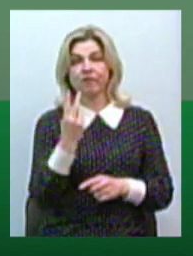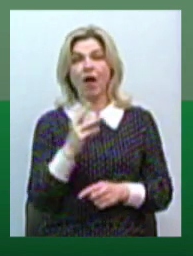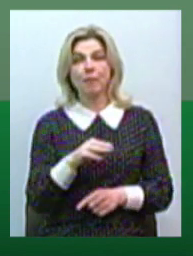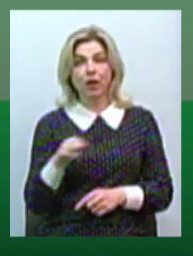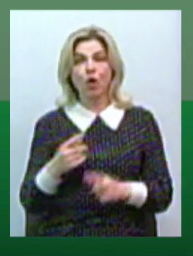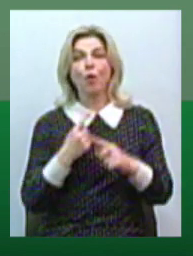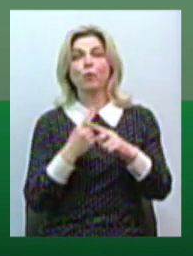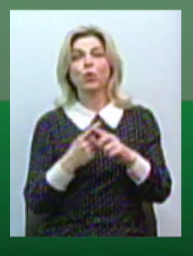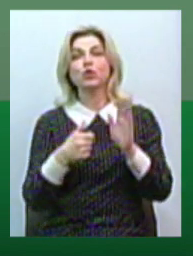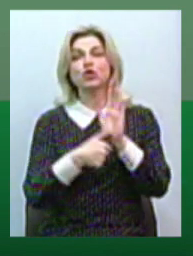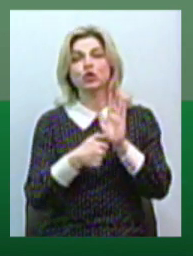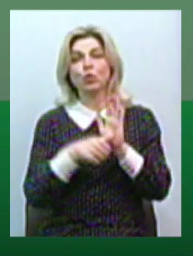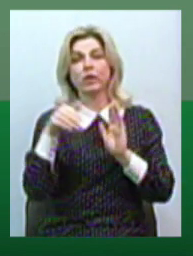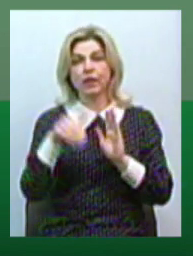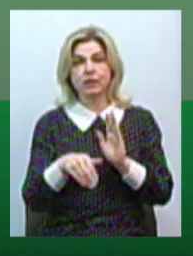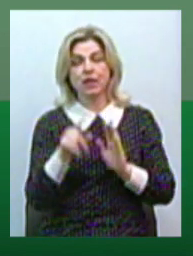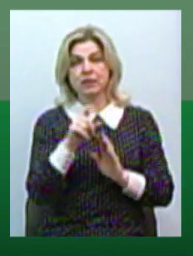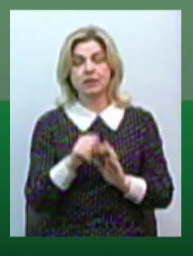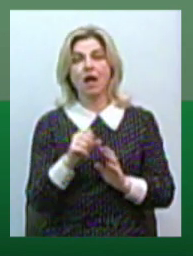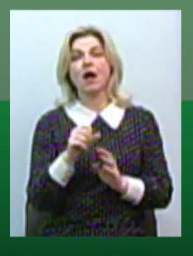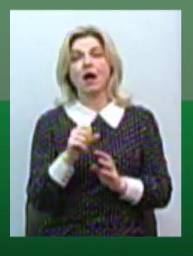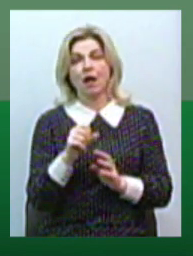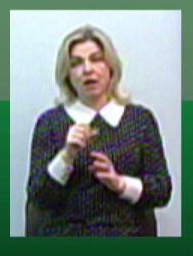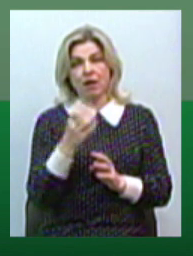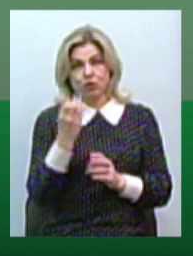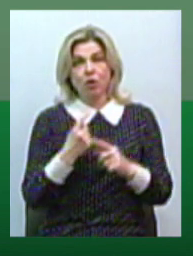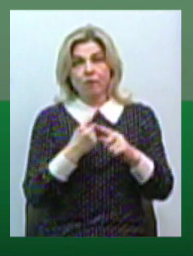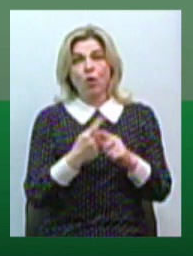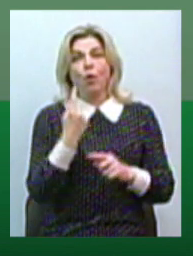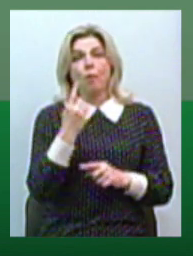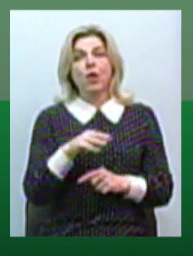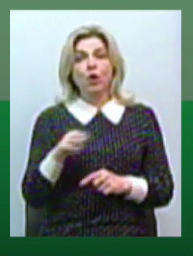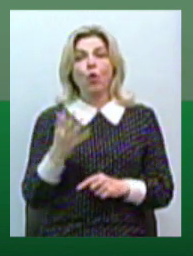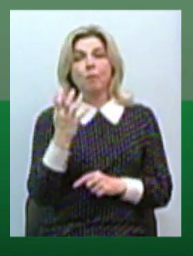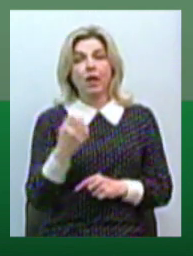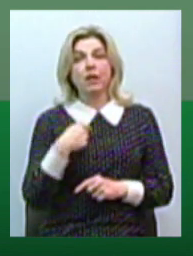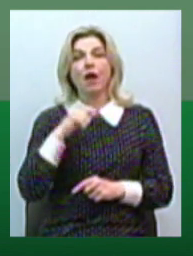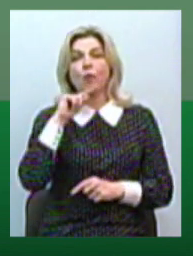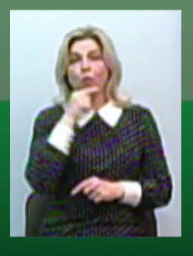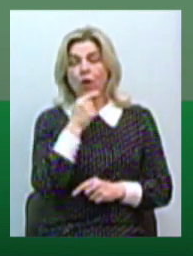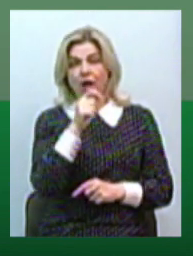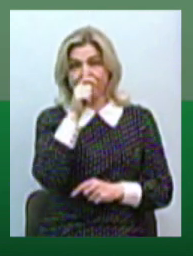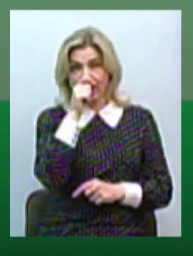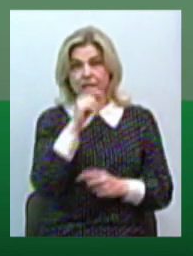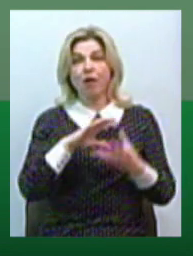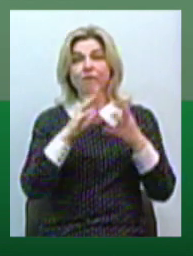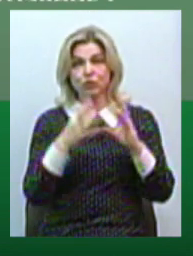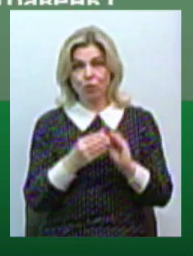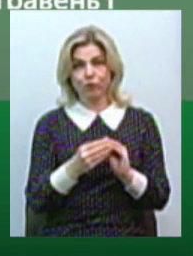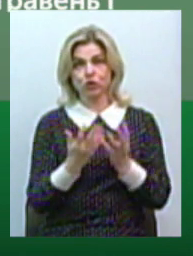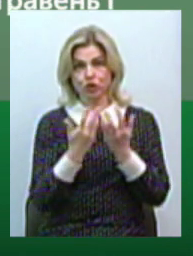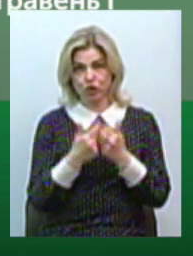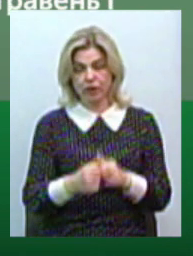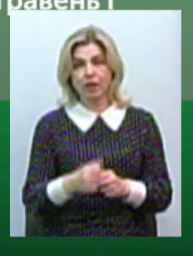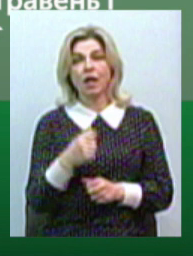600 тисяч за рахун на конці ЗУ є. І плюс 1 мільйон 500 я сэкономила в квітні. І того считаємо. 2